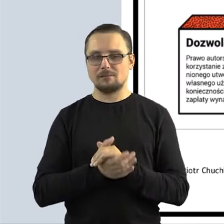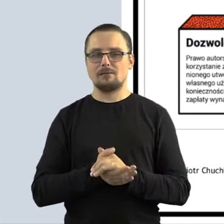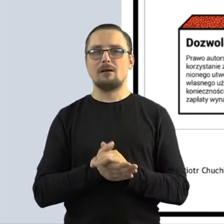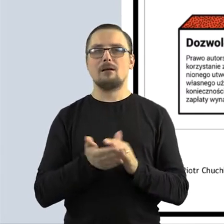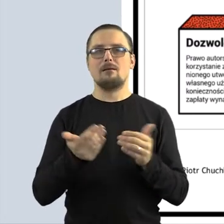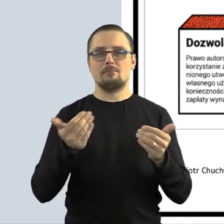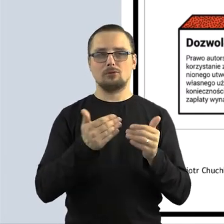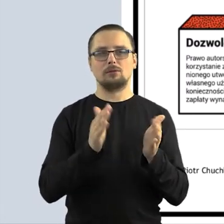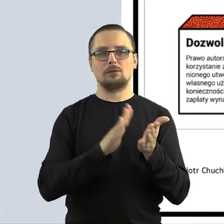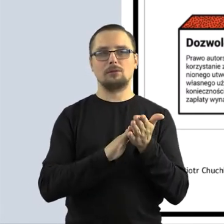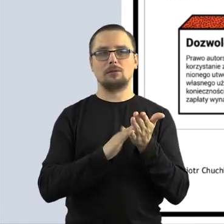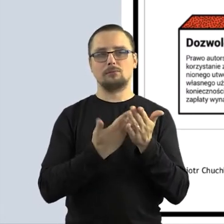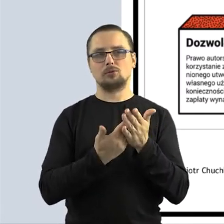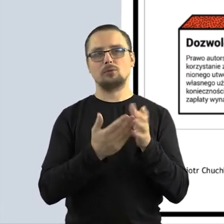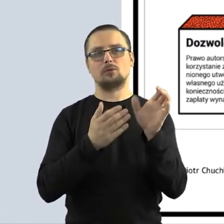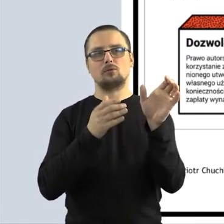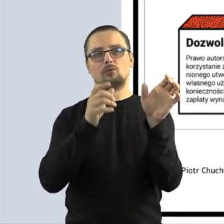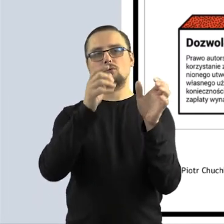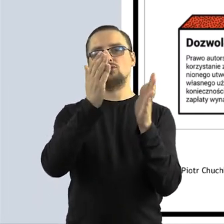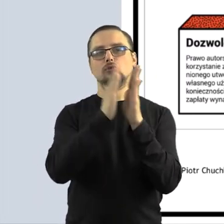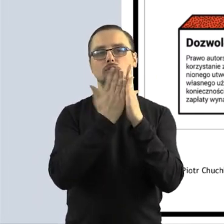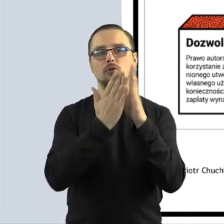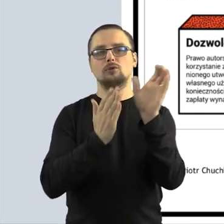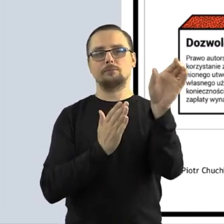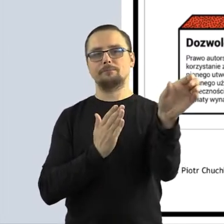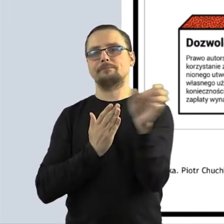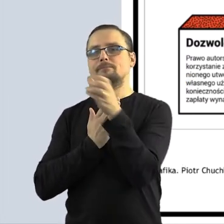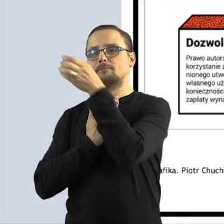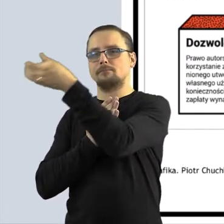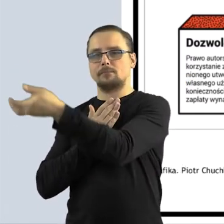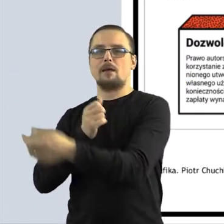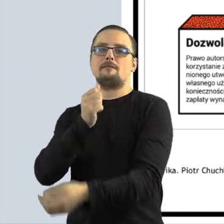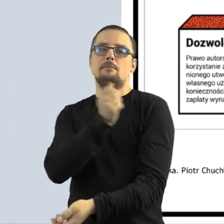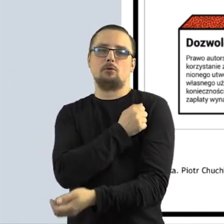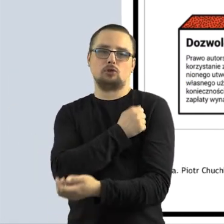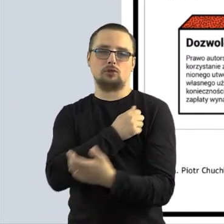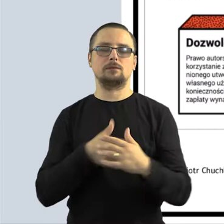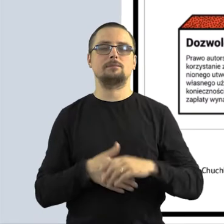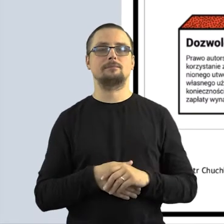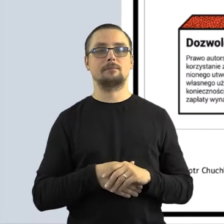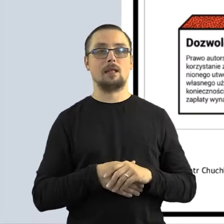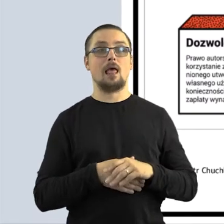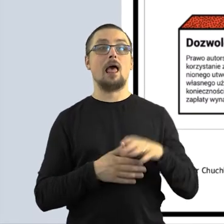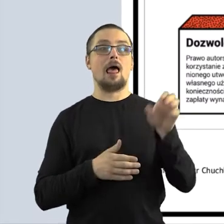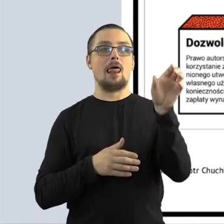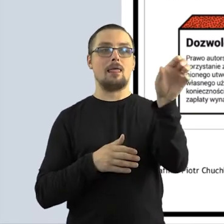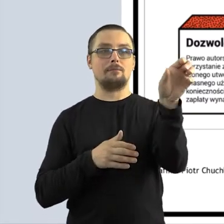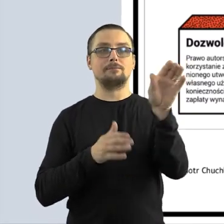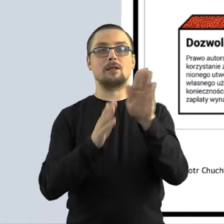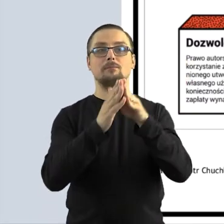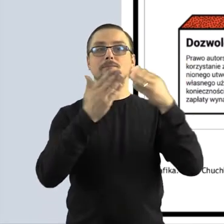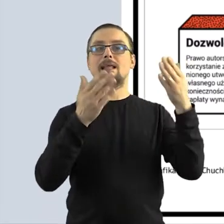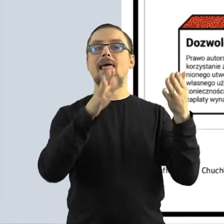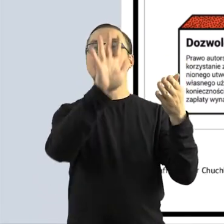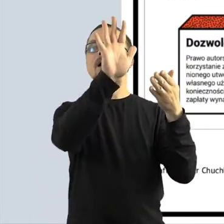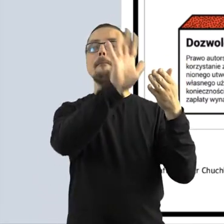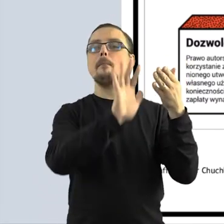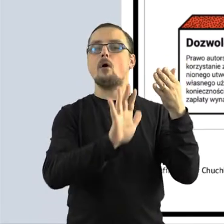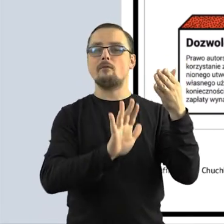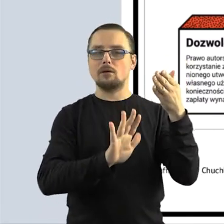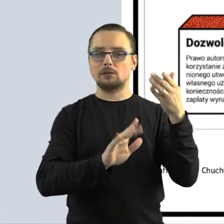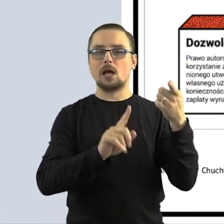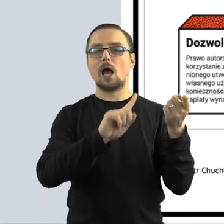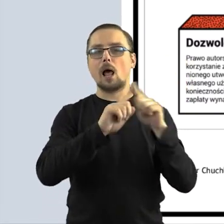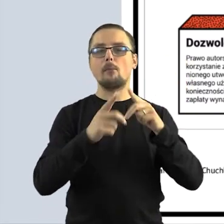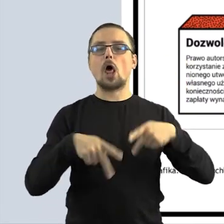Można ją na przykład wypożyczać fizycznie, ale powieść, która jest w tej książce, to znaczy reportaż jako utwór